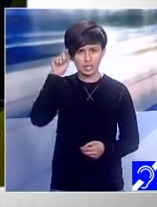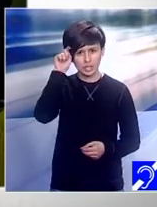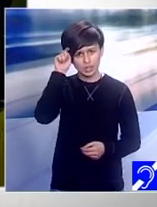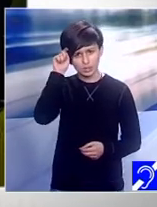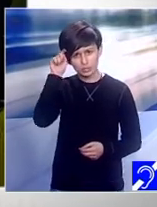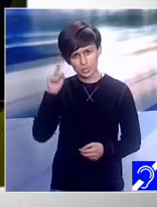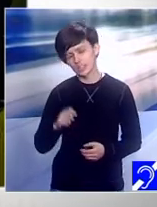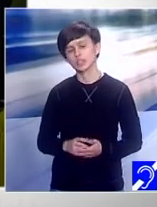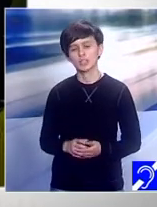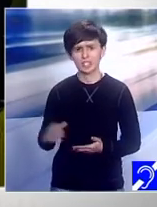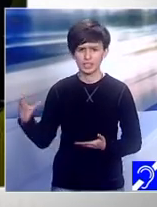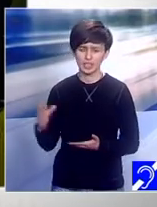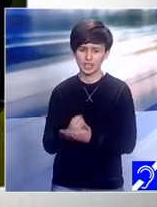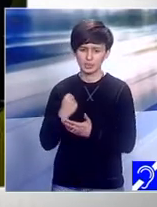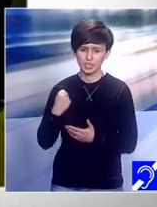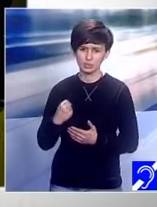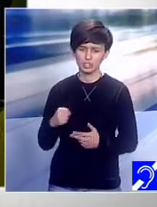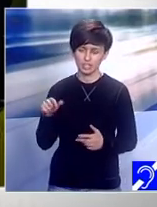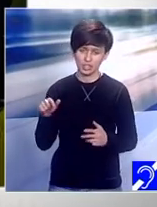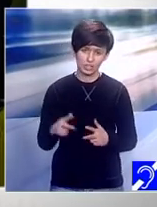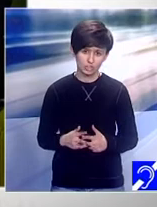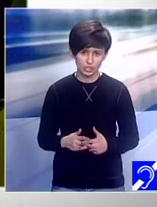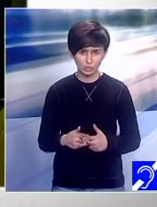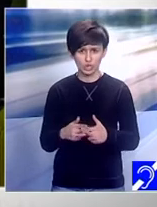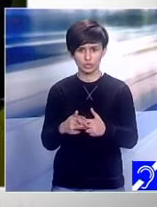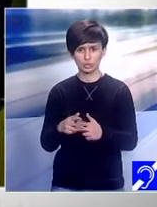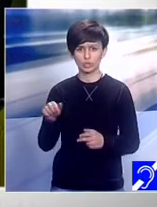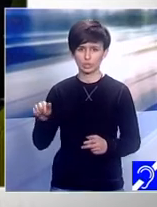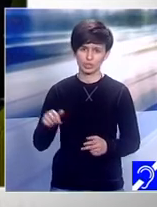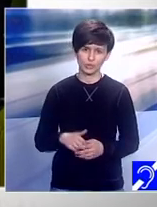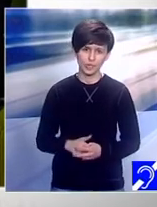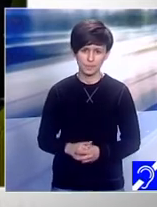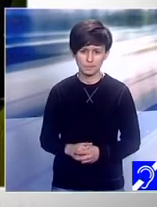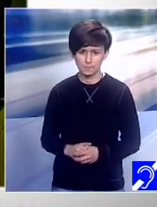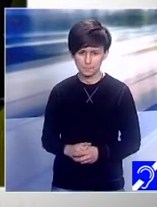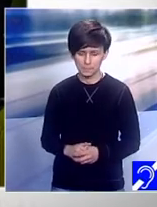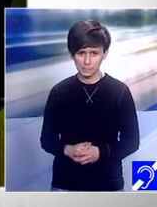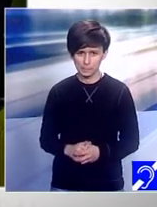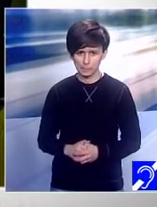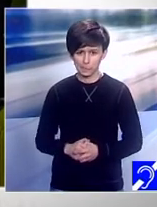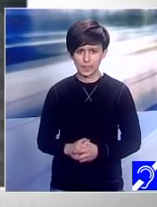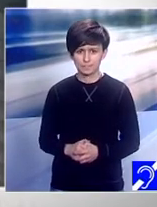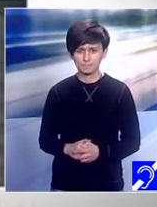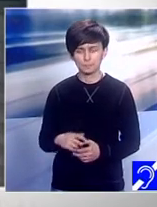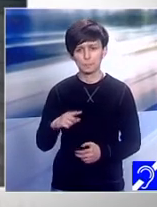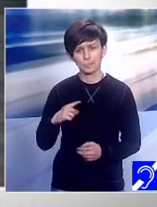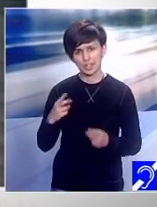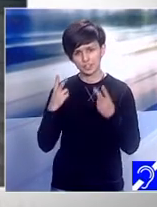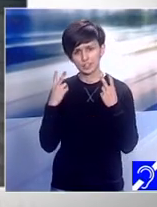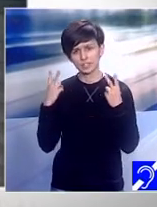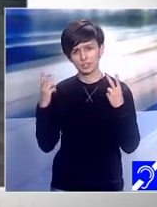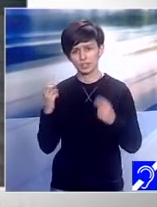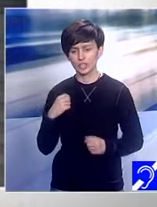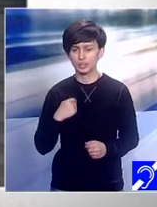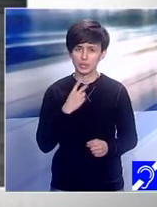să mă consult cu el în orice problemă și este minunat că faceți acest lucru astea sunt să spunem așa valorile pe care le-am